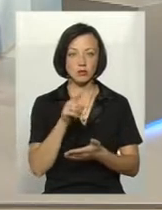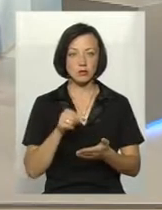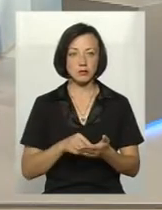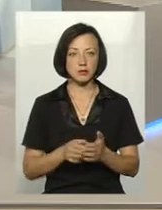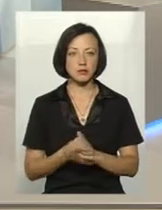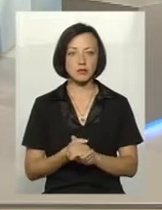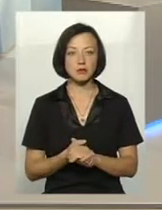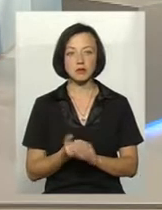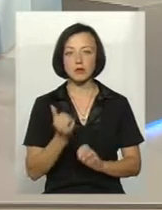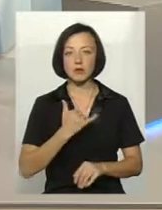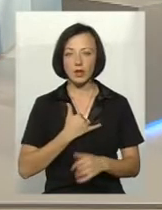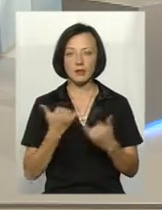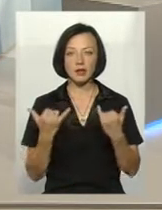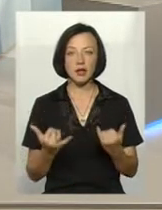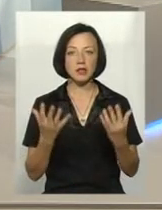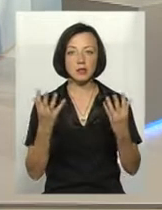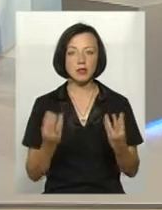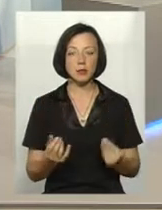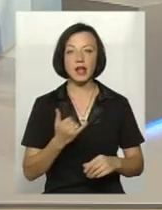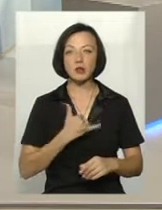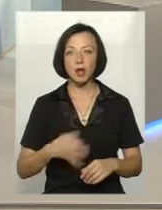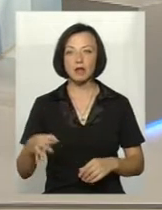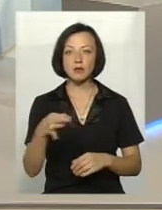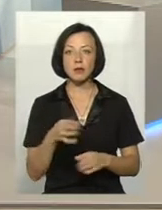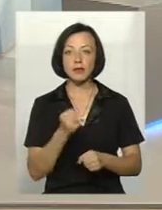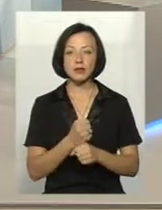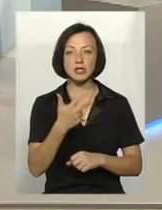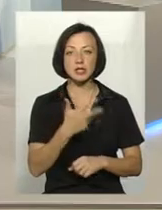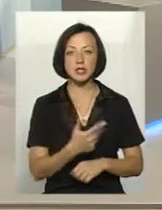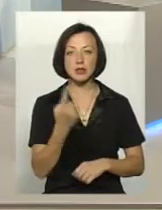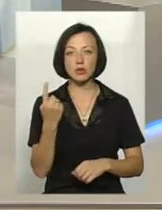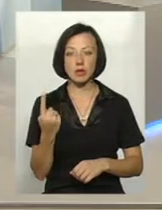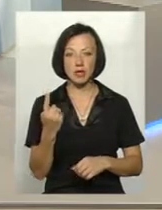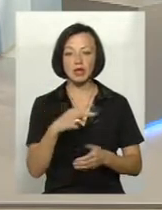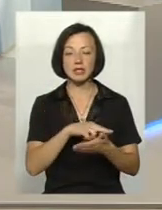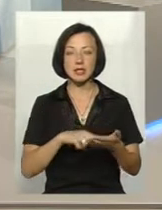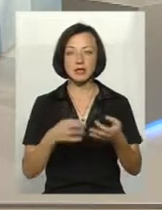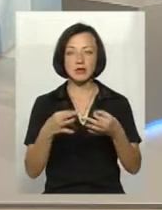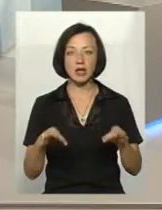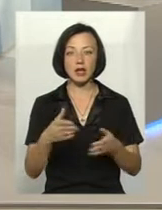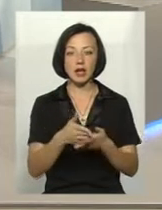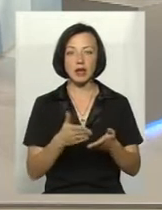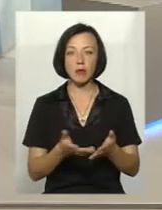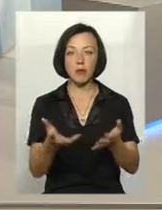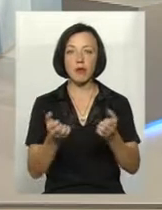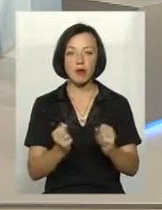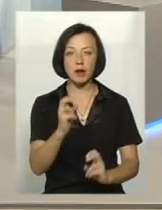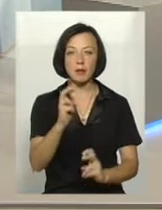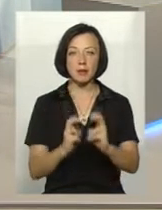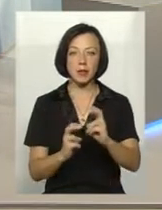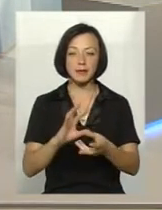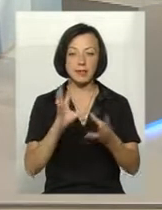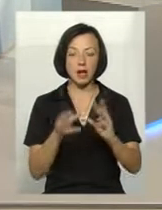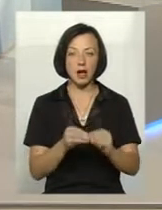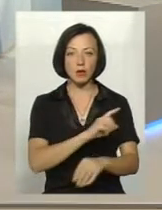В нас на даний момент, в нас в області працює 31 сертифіковане хлібоприймальне підприємство. Загальна